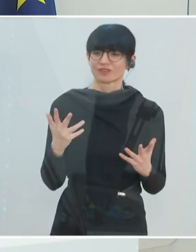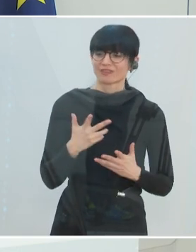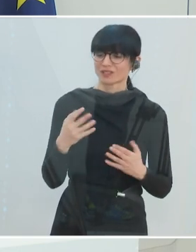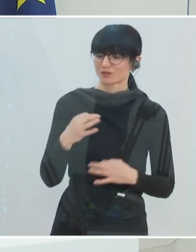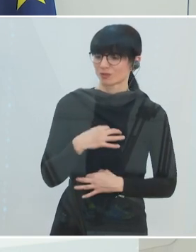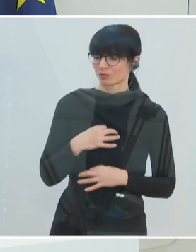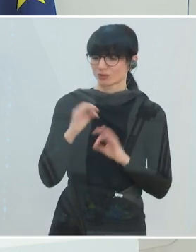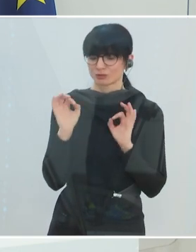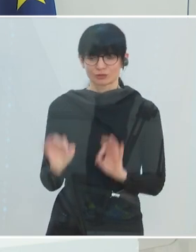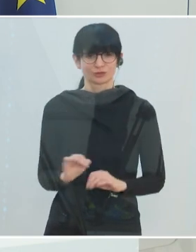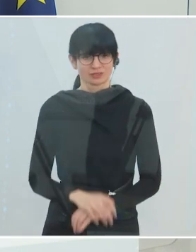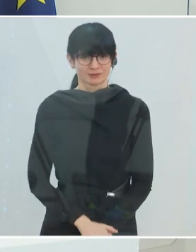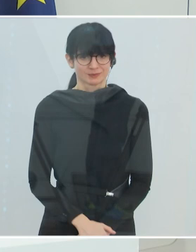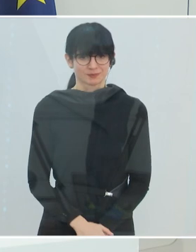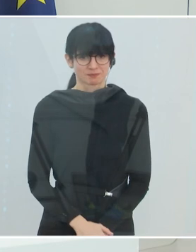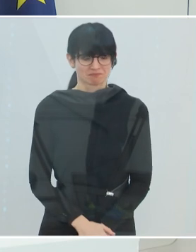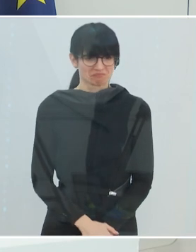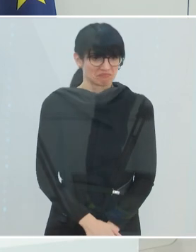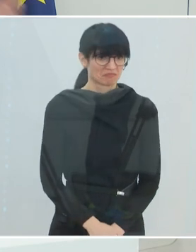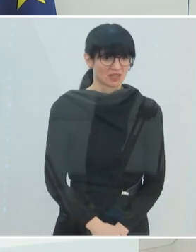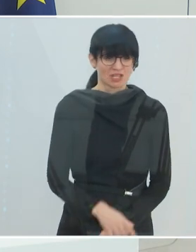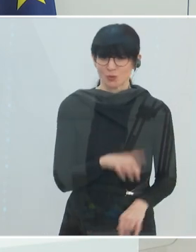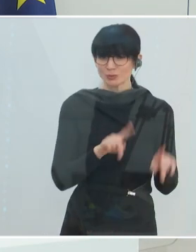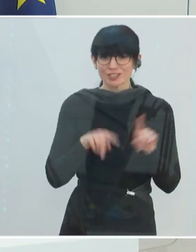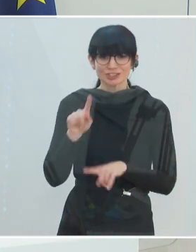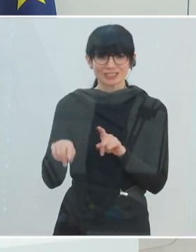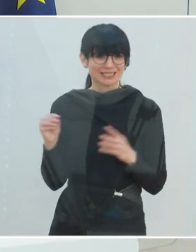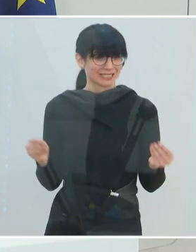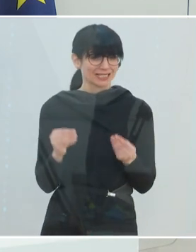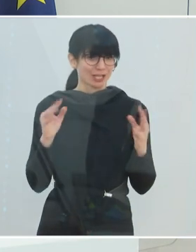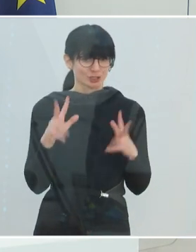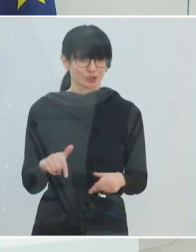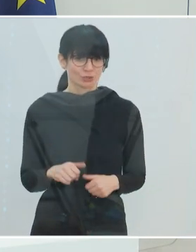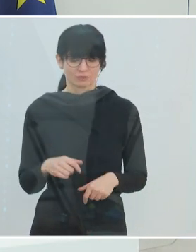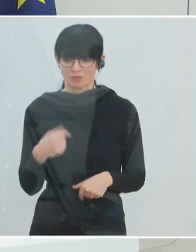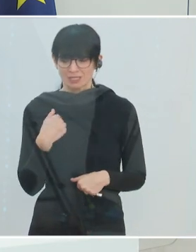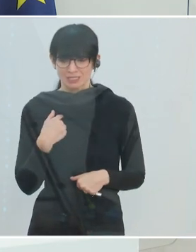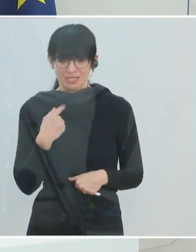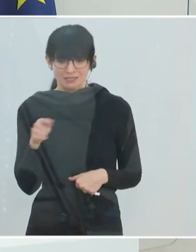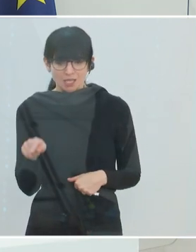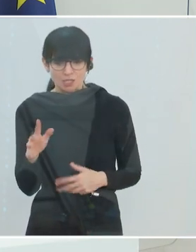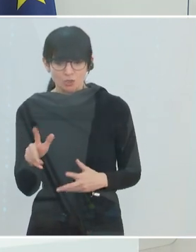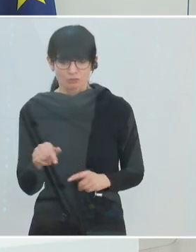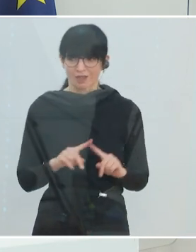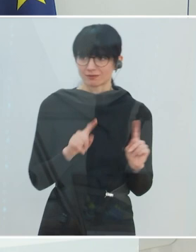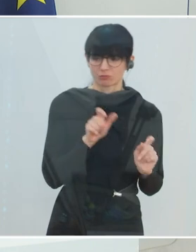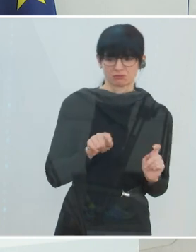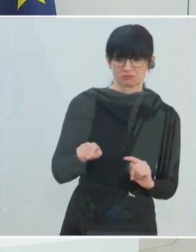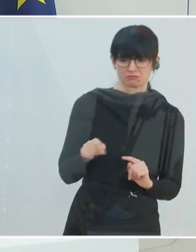wo es für ihn etwas Schönes ist. Denn was für den einen sehr schön ist, kann für den anderen ganz mühsam und furchtbar sein und umgekehrt.